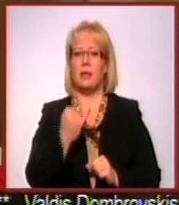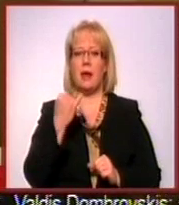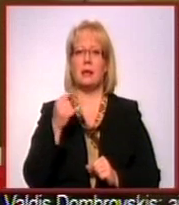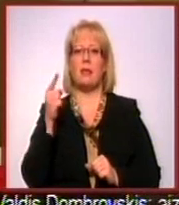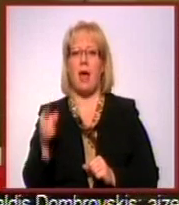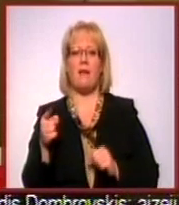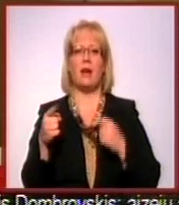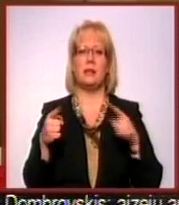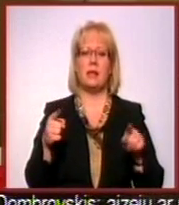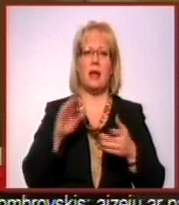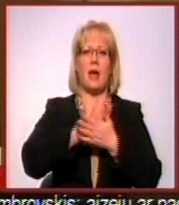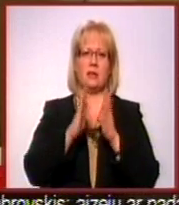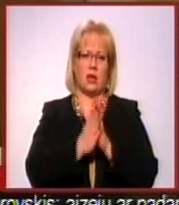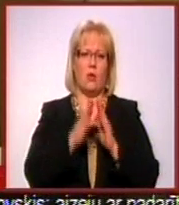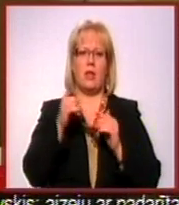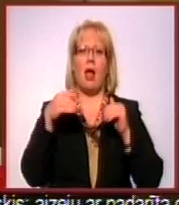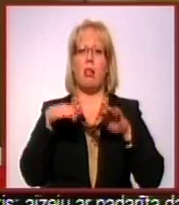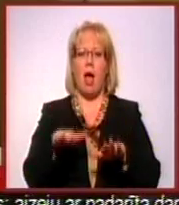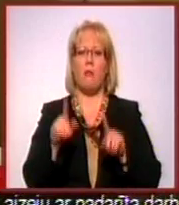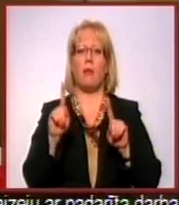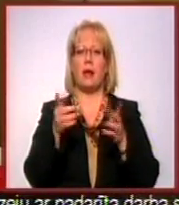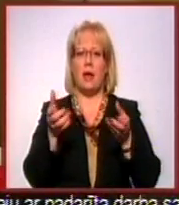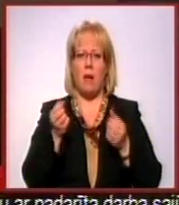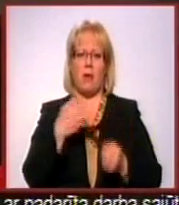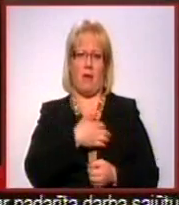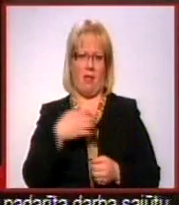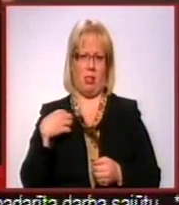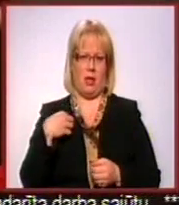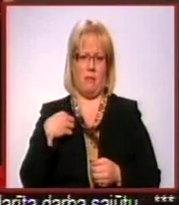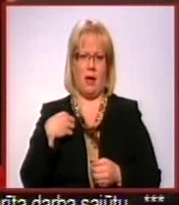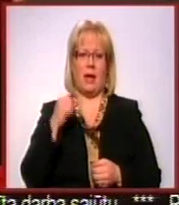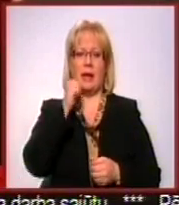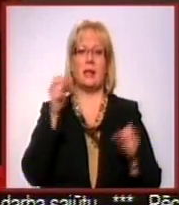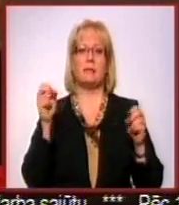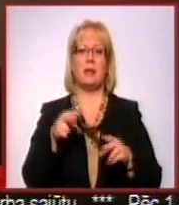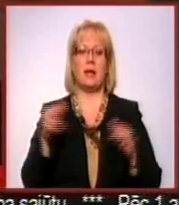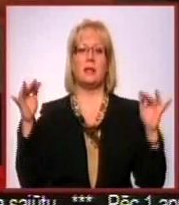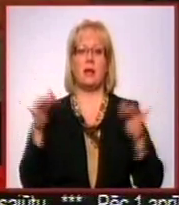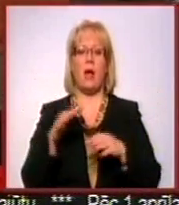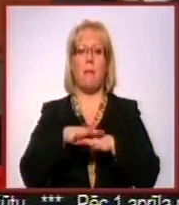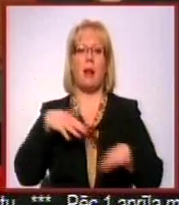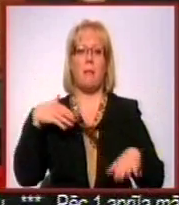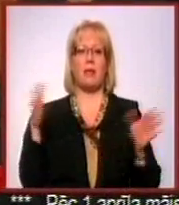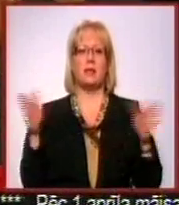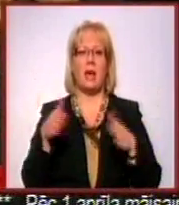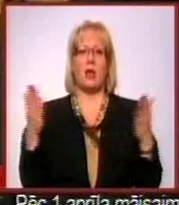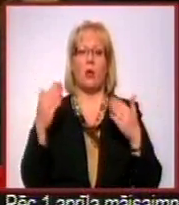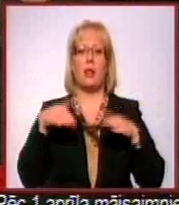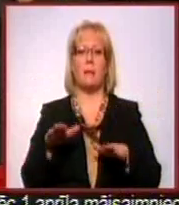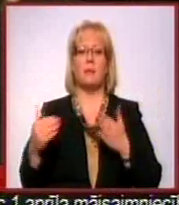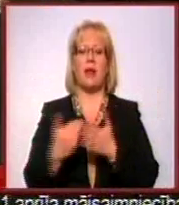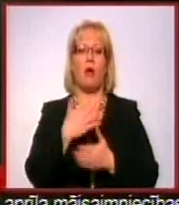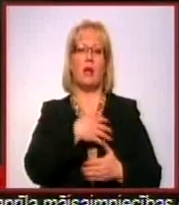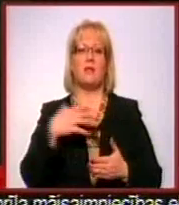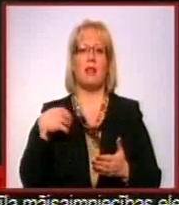ir tā vai citādi jāsaskaņot, te lēmumi ir jāpieņem valdībai. Rīt speciāli sasaugtā parlaments sēdē, kurālējums par